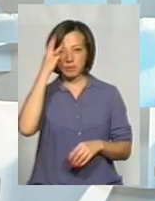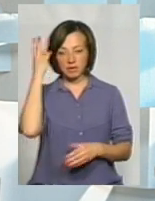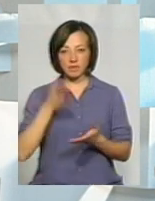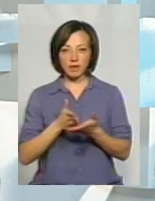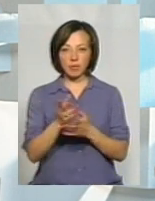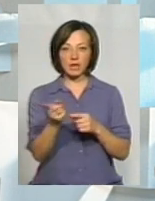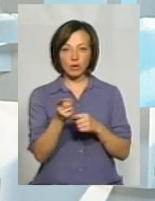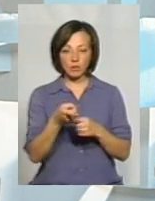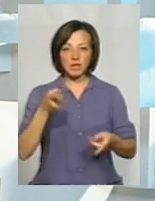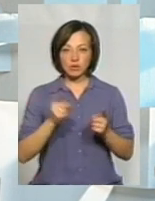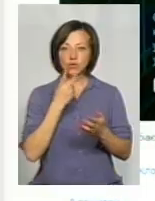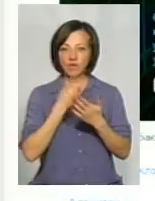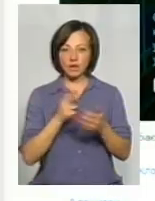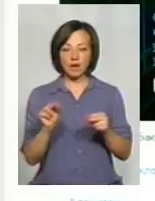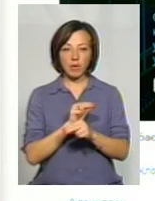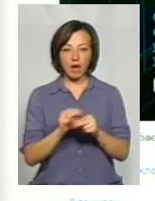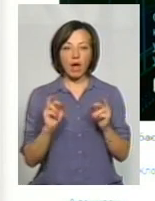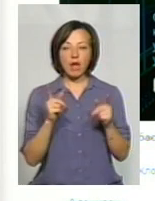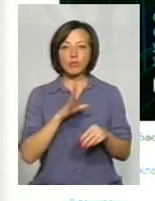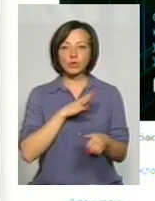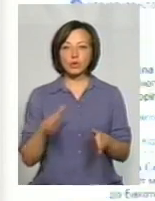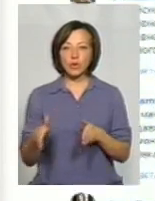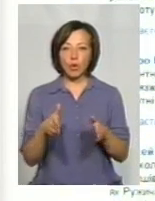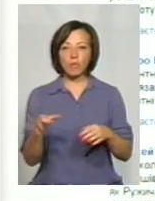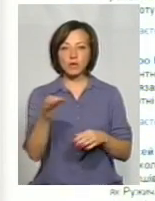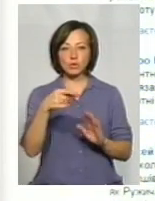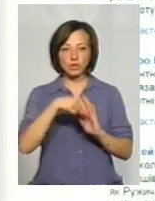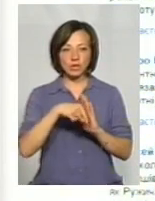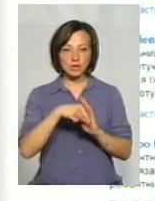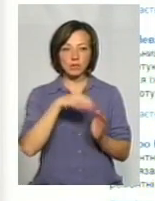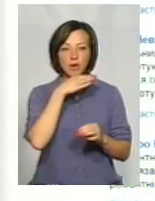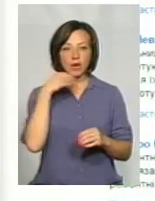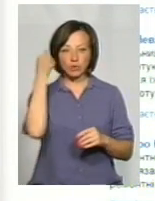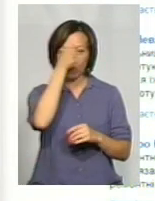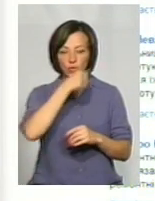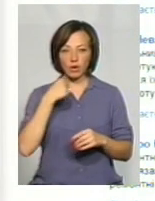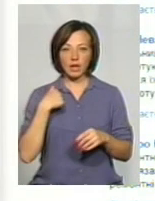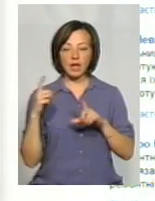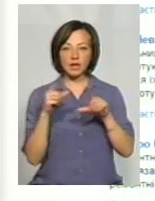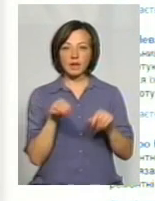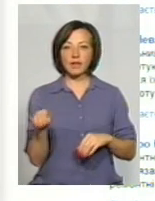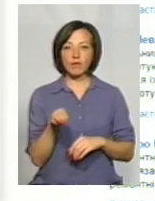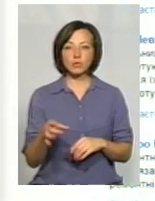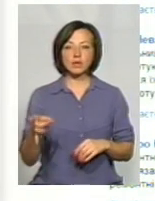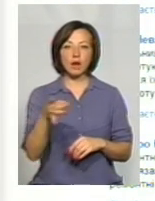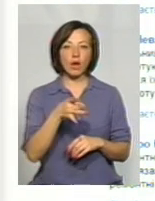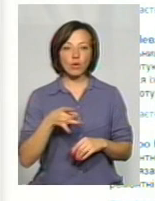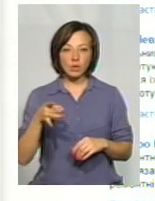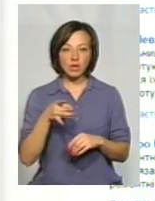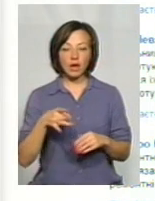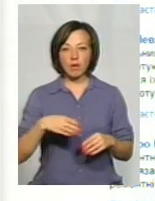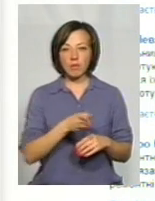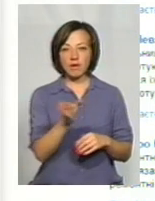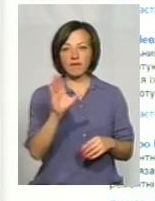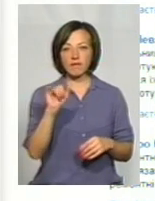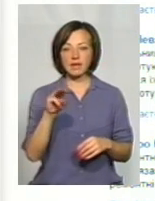напрямку Тернополя, то дійсно видно, що їх ремонтують. А як бути з дорогами обласного значення? Багато років я їжу, наприклад, у Теофіпульський район, то від повороту